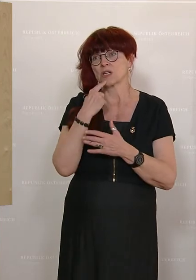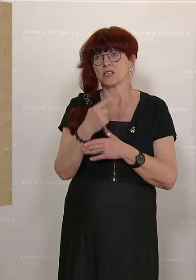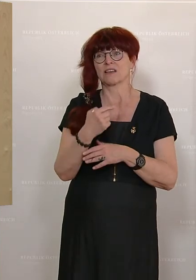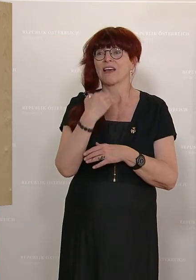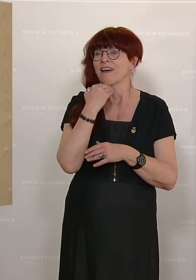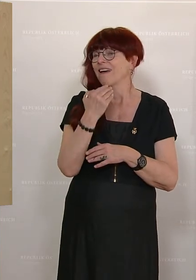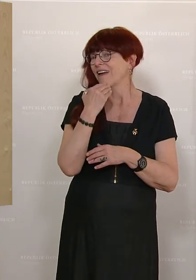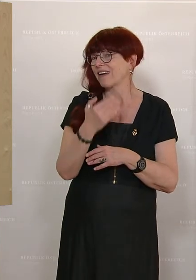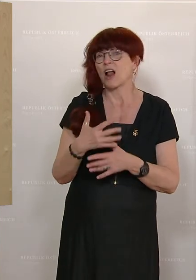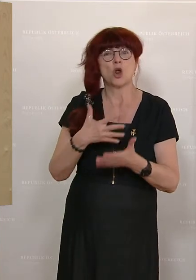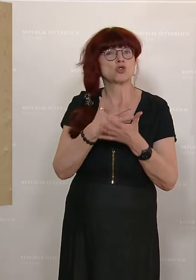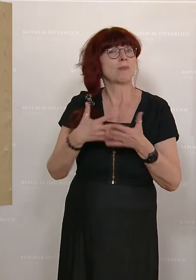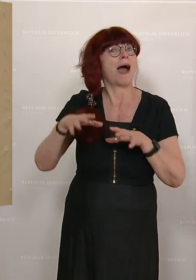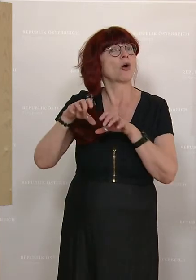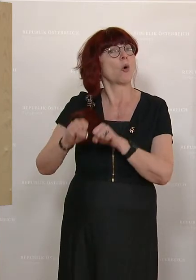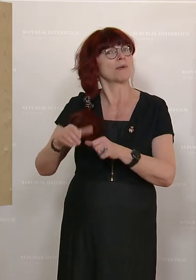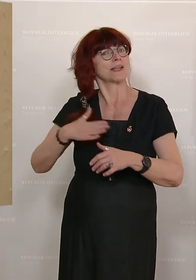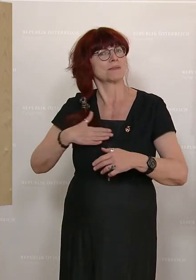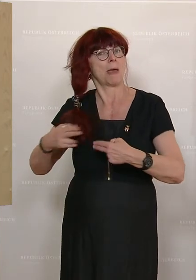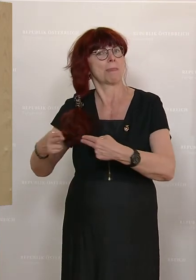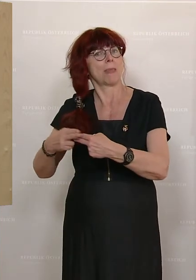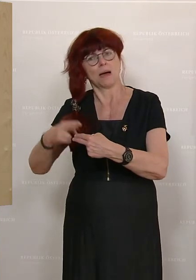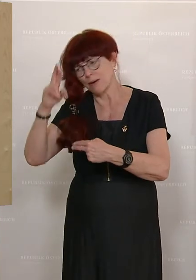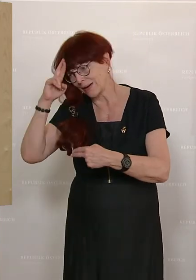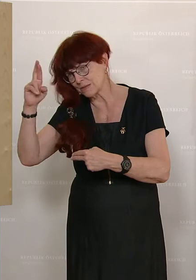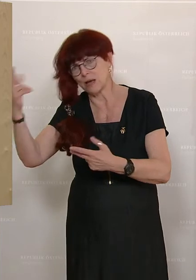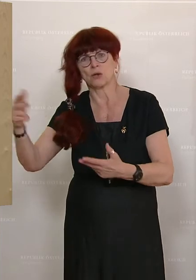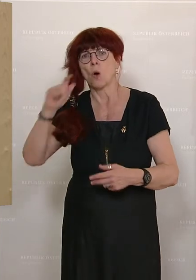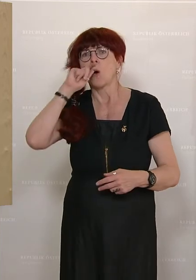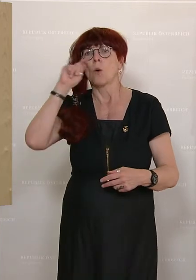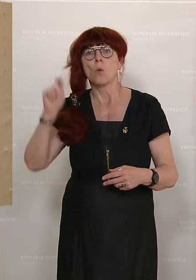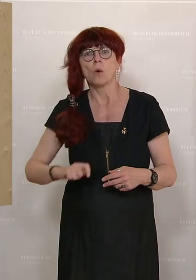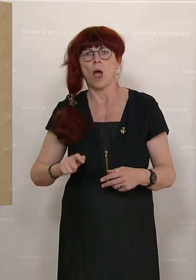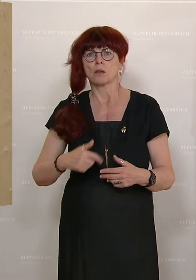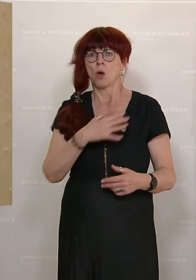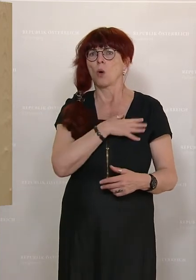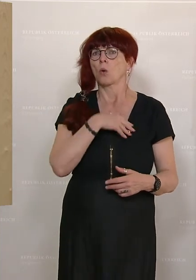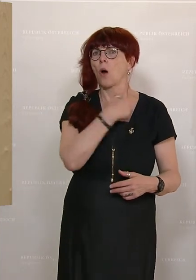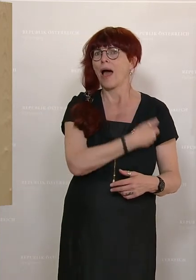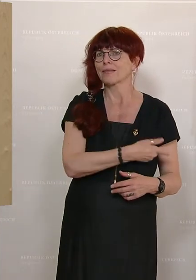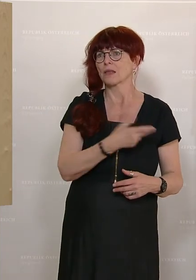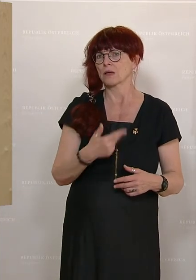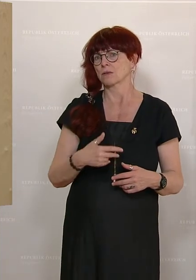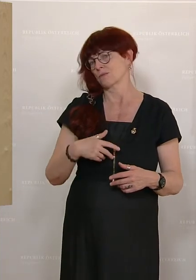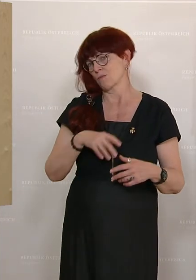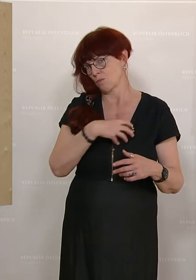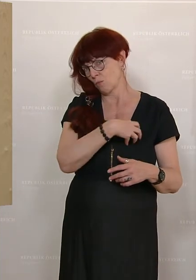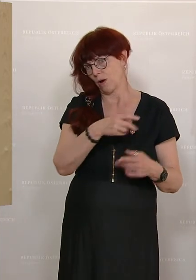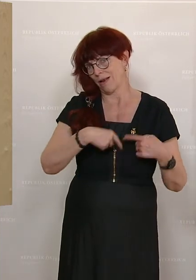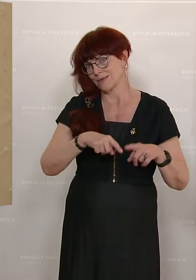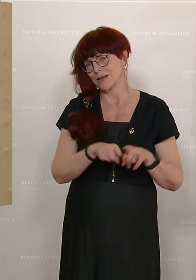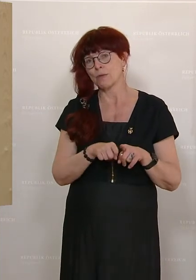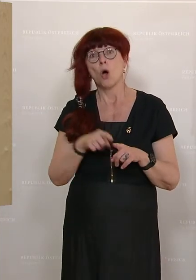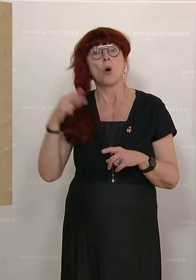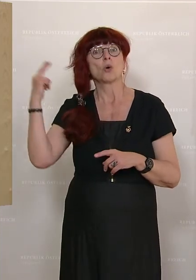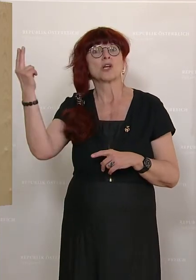ob man die Sprachkompetenz seiner Nachbarn schätzt, zum Beispiel der Ungarn, zum Beispiel der Kroaten im Fall des Burgenlands oder in